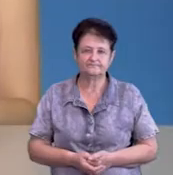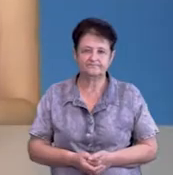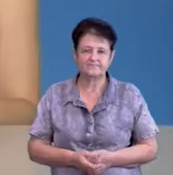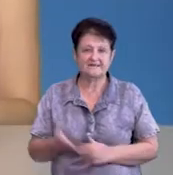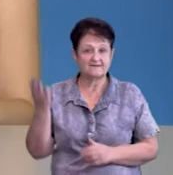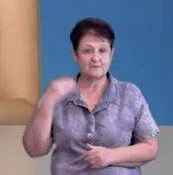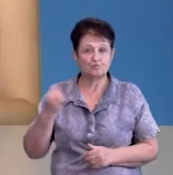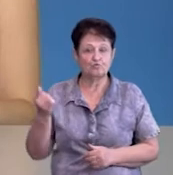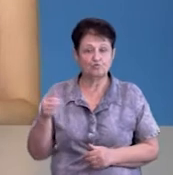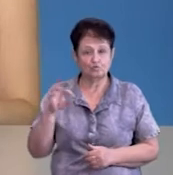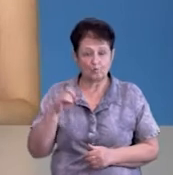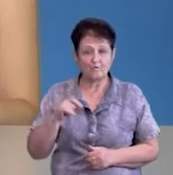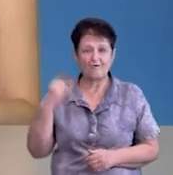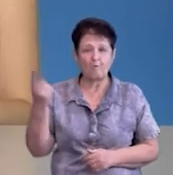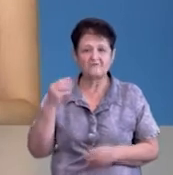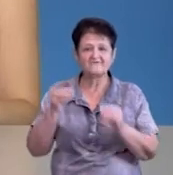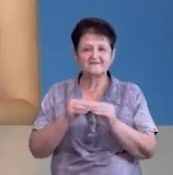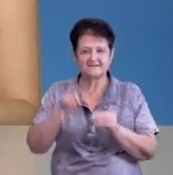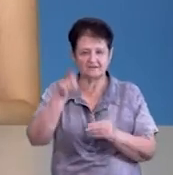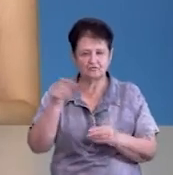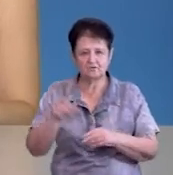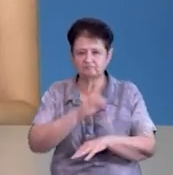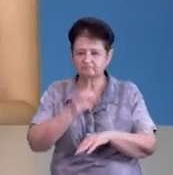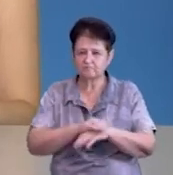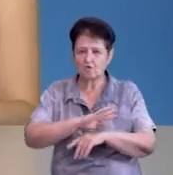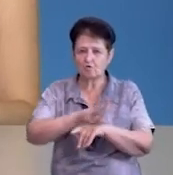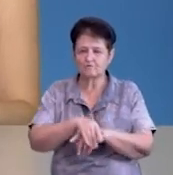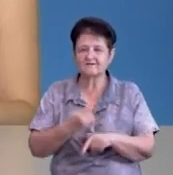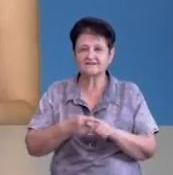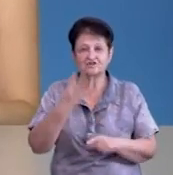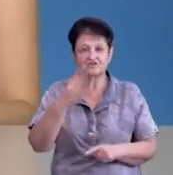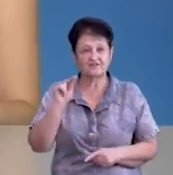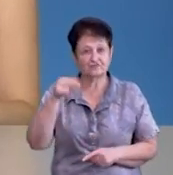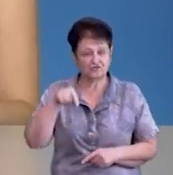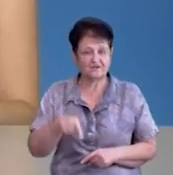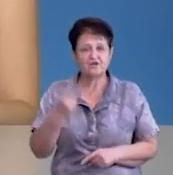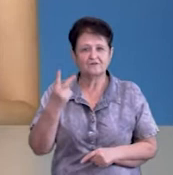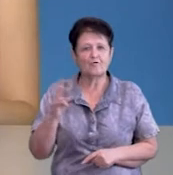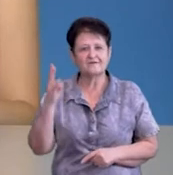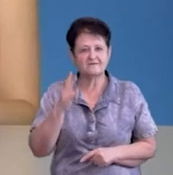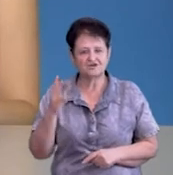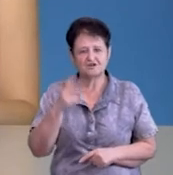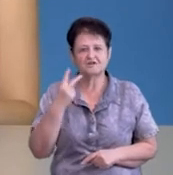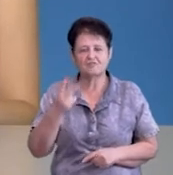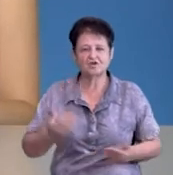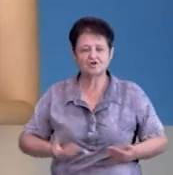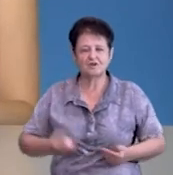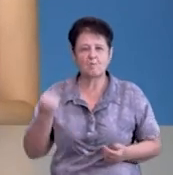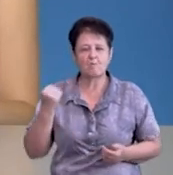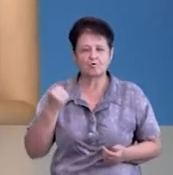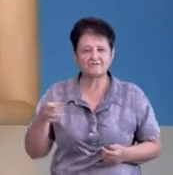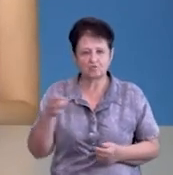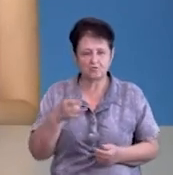За минулу добу в області у 10 людей діагностували коронавірус. Це четверо чернігівців, двоє ніжинців, двоє жителів